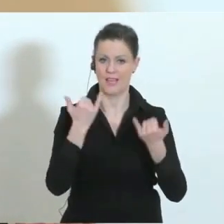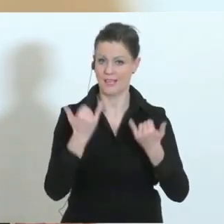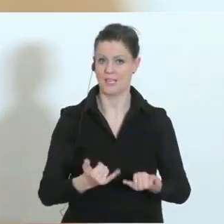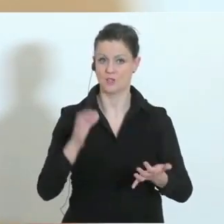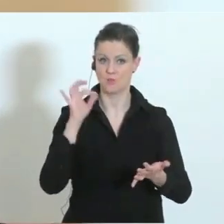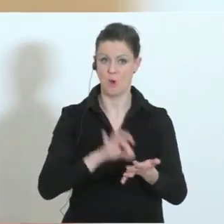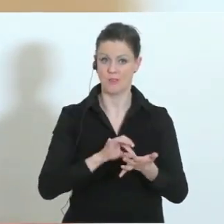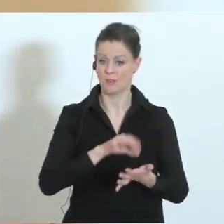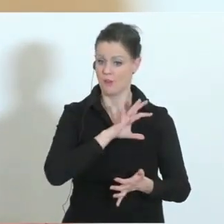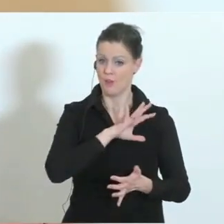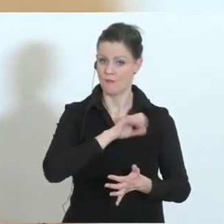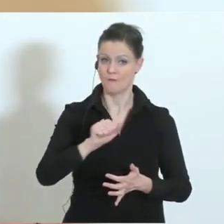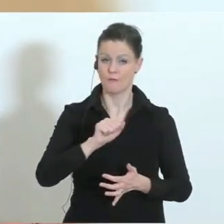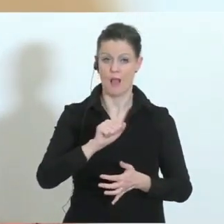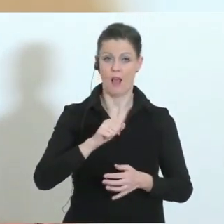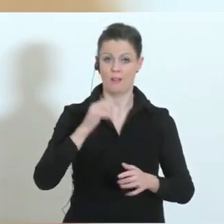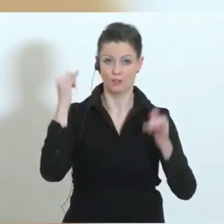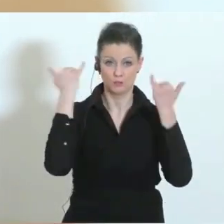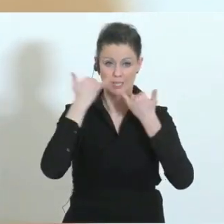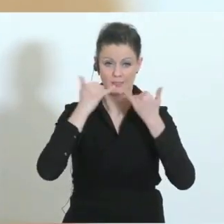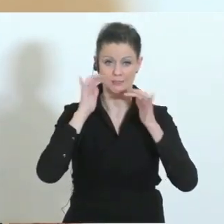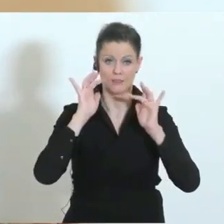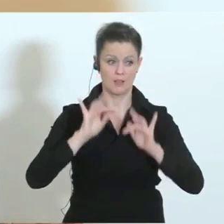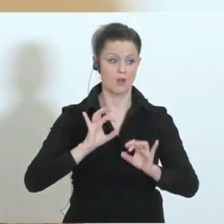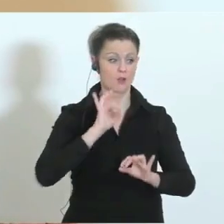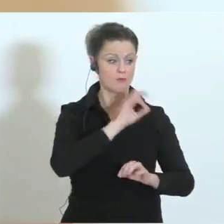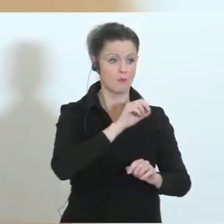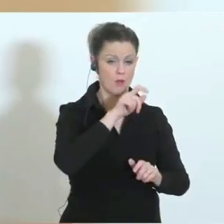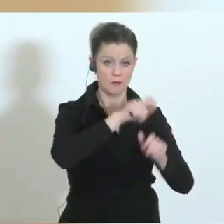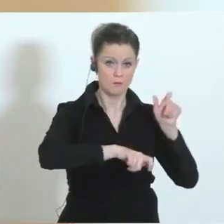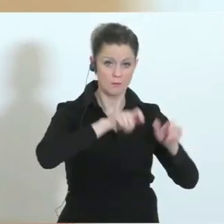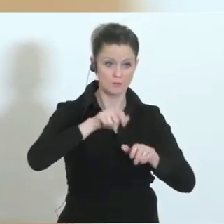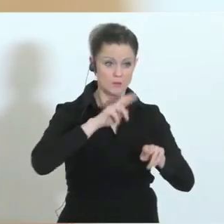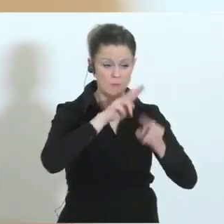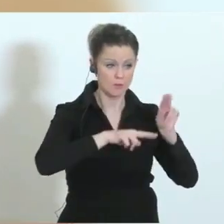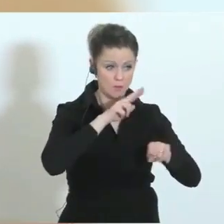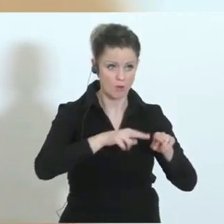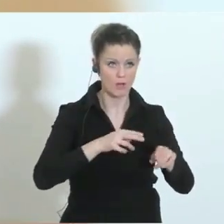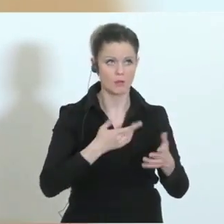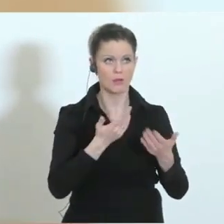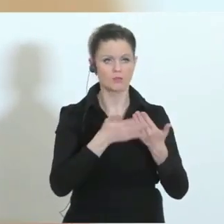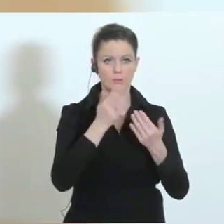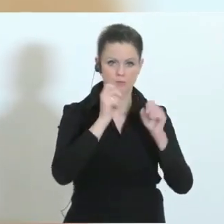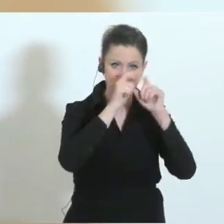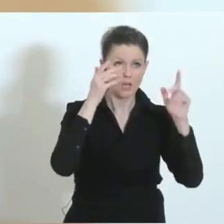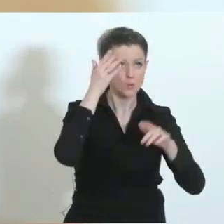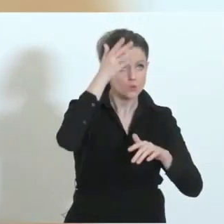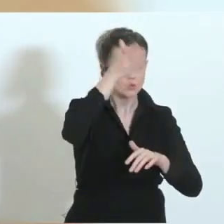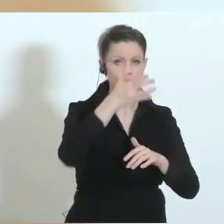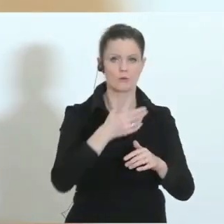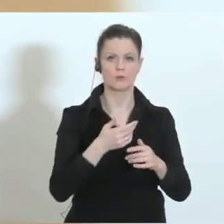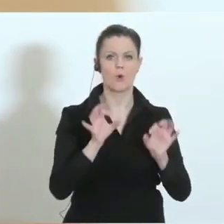beide Seiten. Für die Betreuerinnen auf der einen Seite. Was ist mit meiner Zukunft? Was ist mit meiner Familie, zum Beispiel im